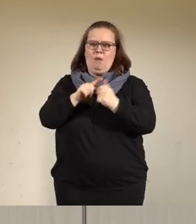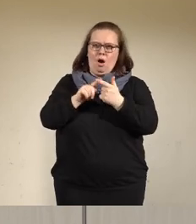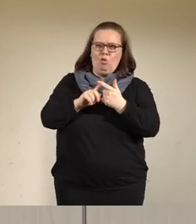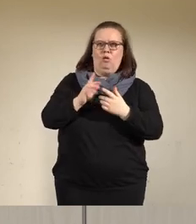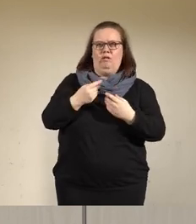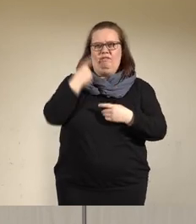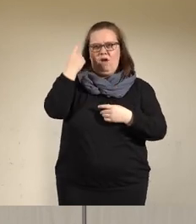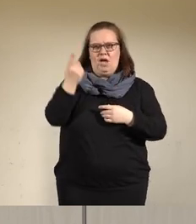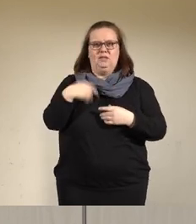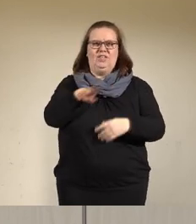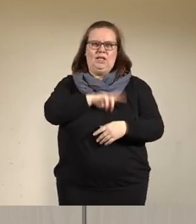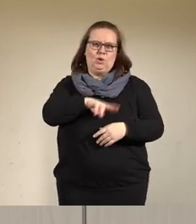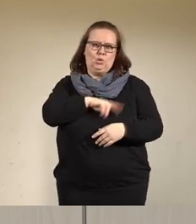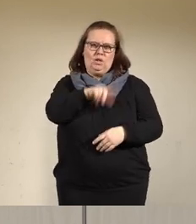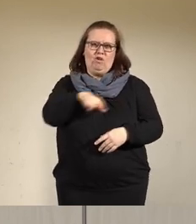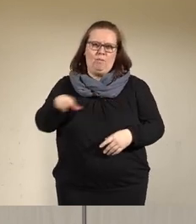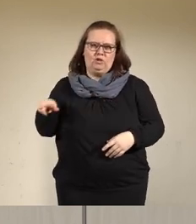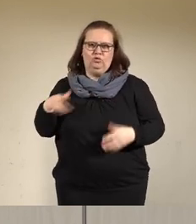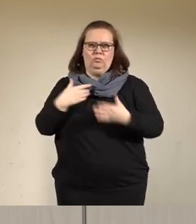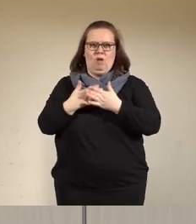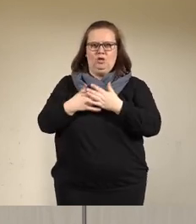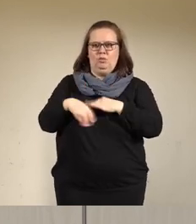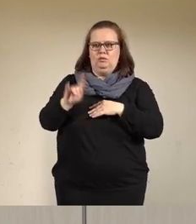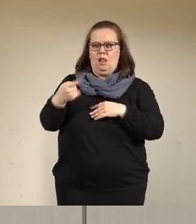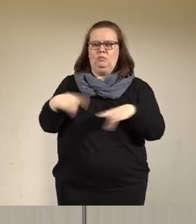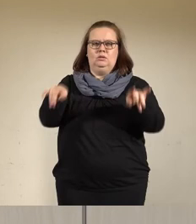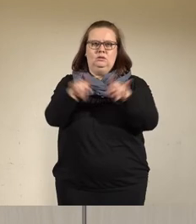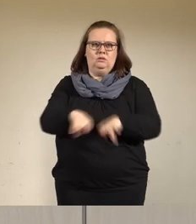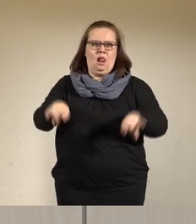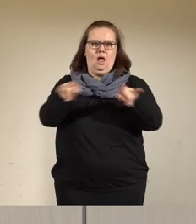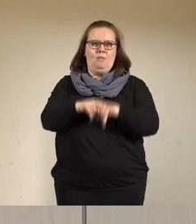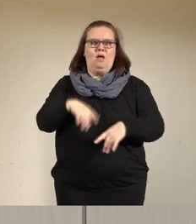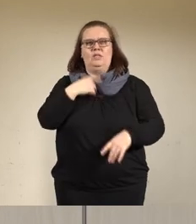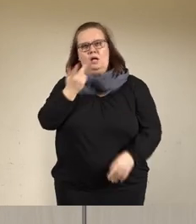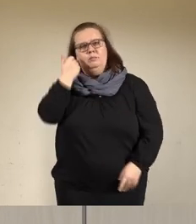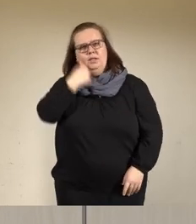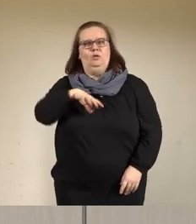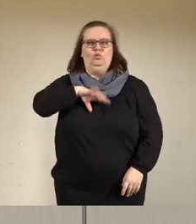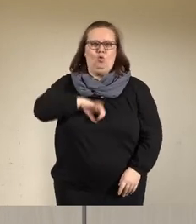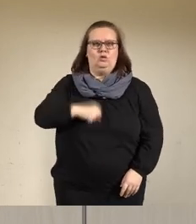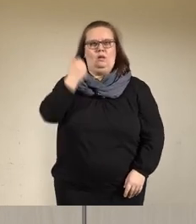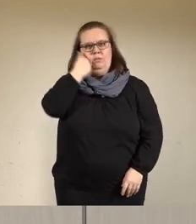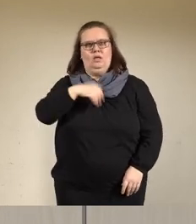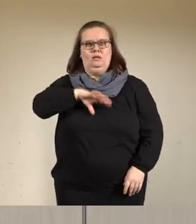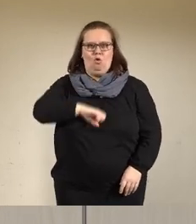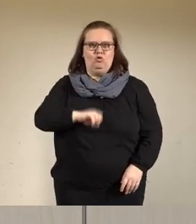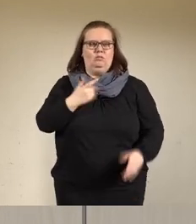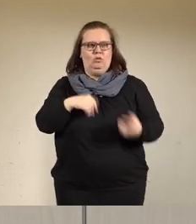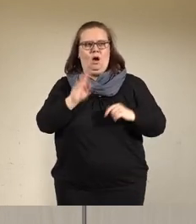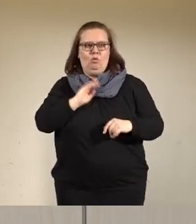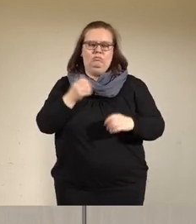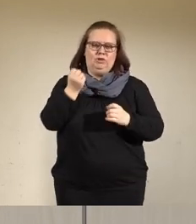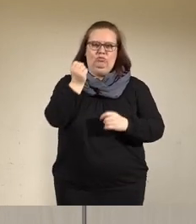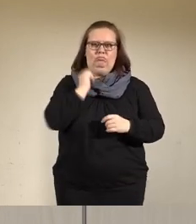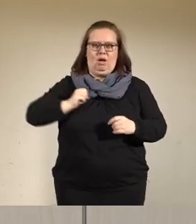spüren, dass die Geduld der Menschen gegenüber immer gleichlauten Appellen durch Schalteparolen und rein erzieherischen Verordnungen sinkt. Ich warne auch